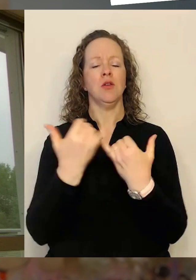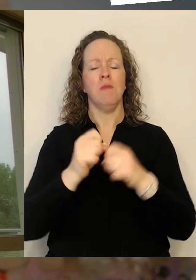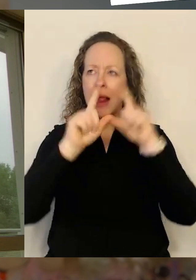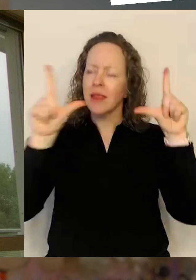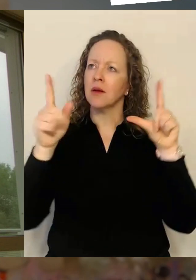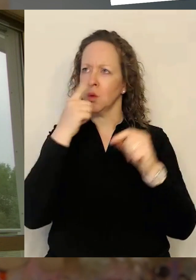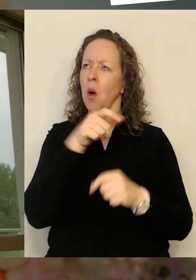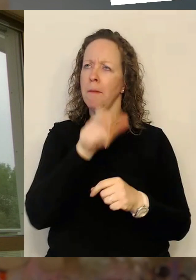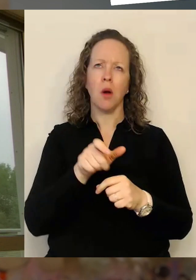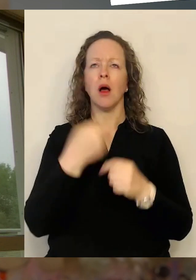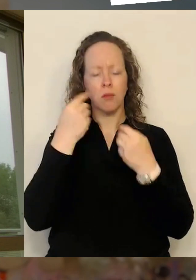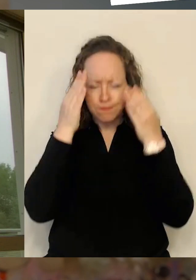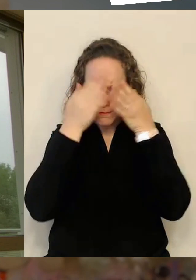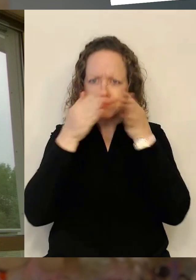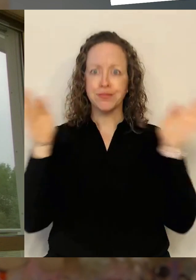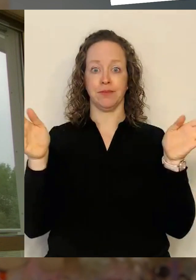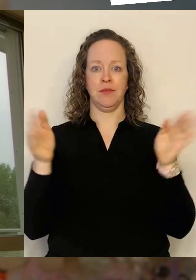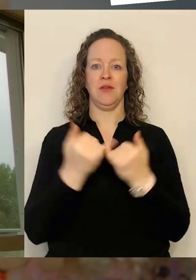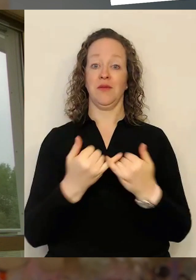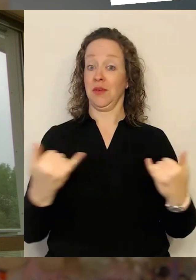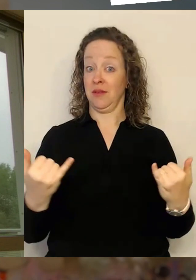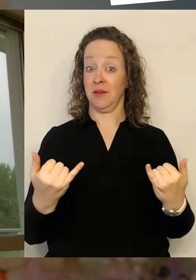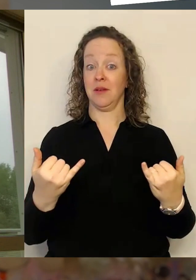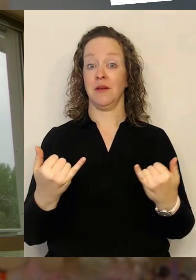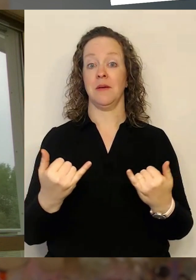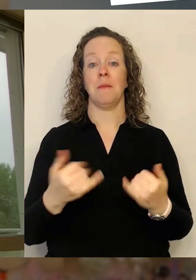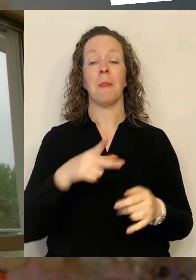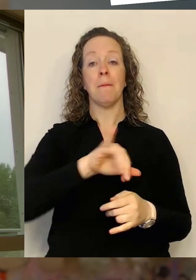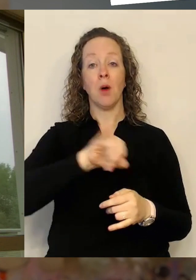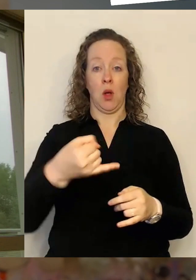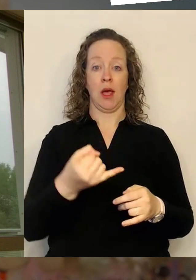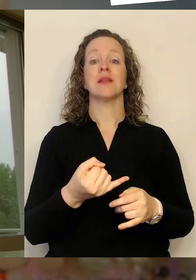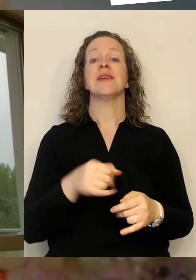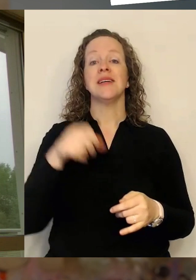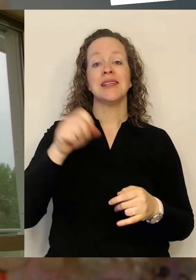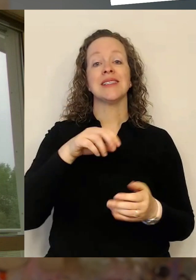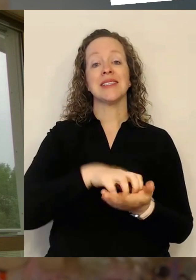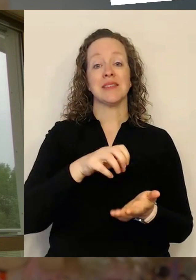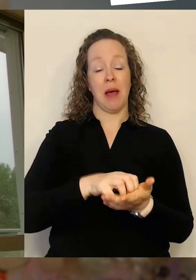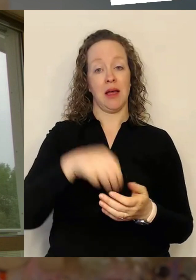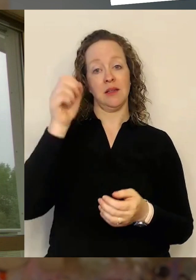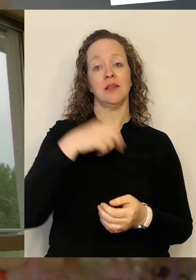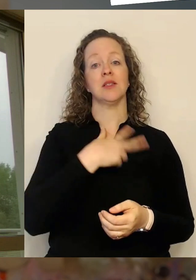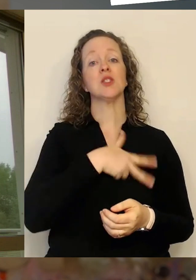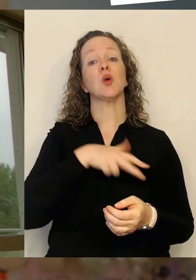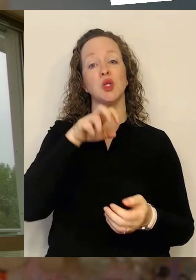schaffen, das haben wir gemacht mit einem sogenannten Projekt Social Smart City. Das heißt, wir haben eine Social